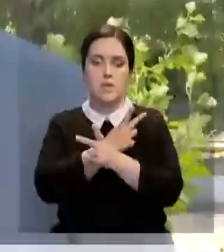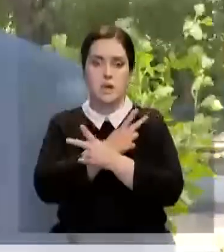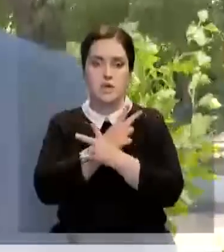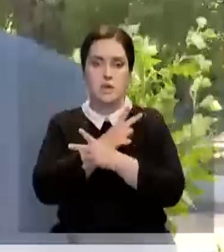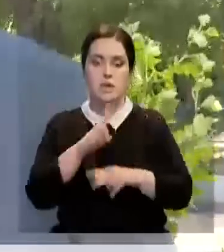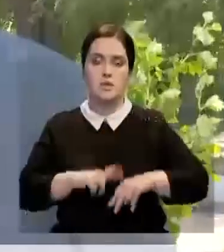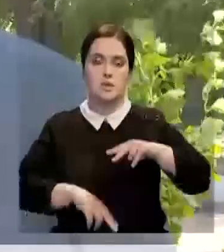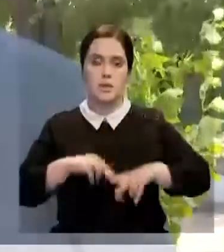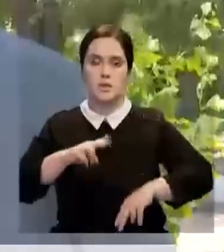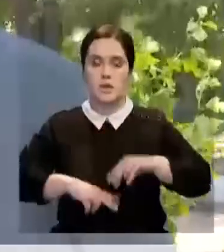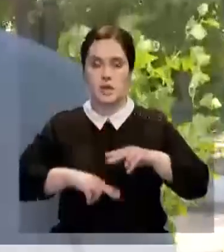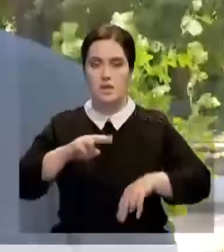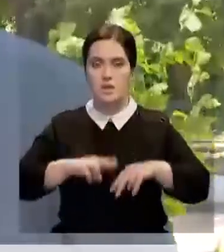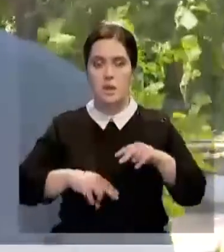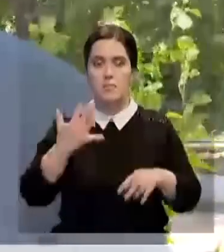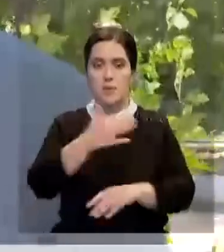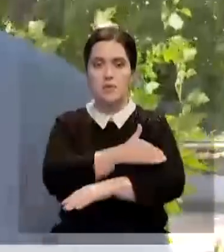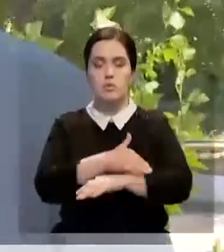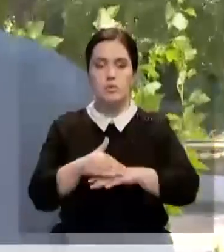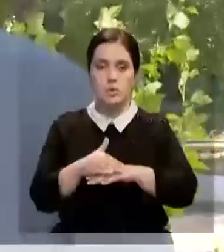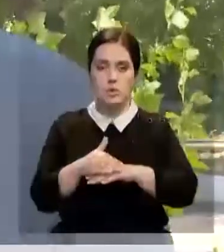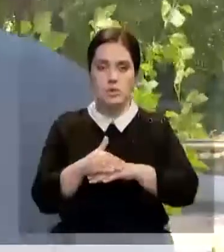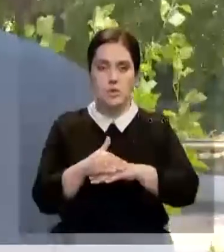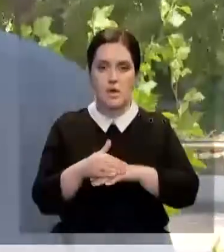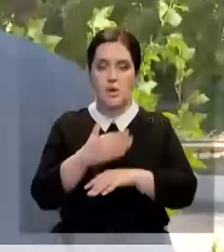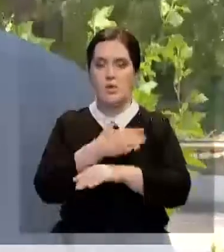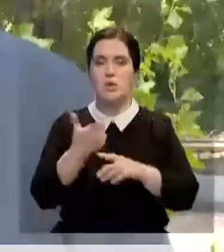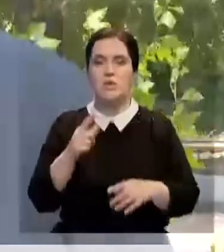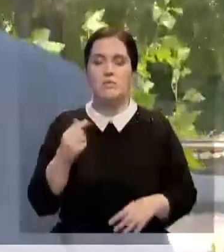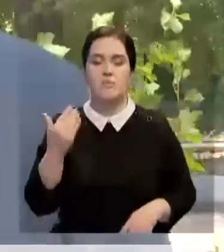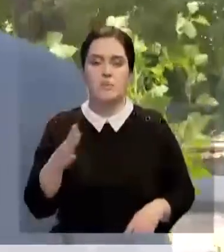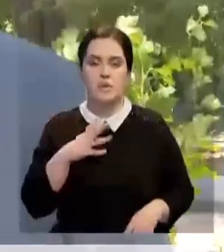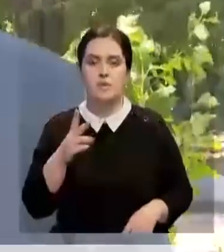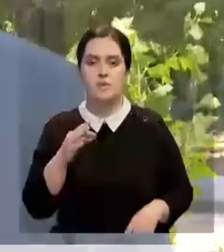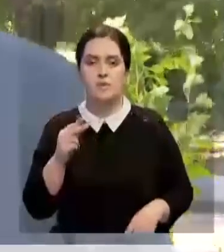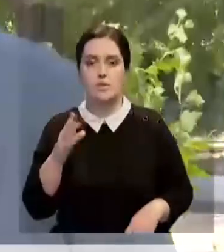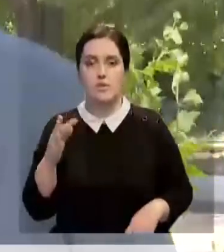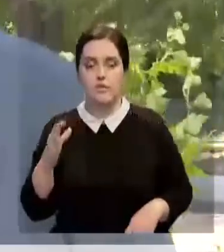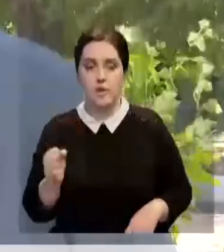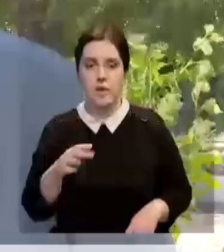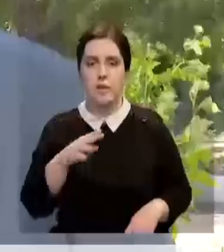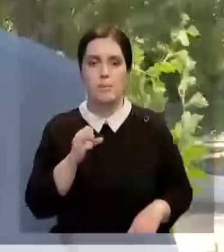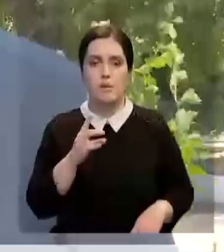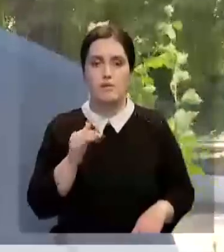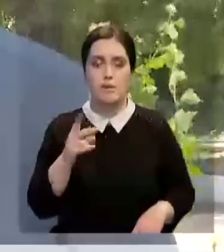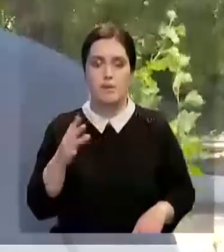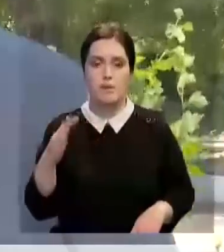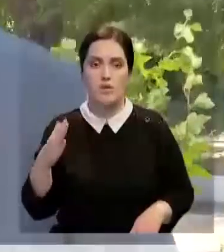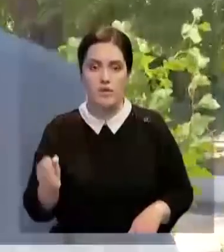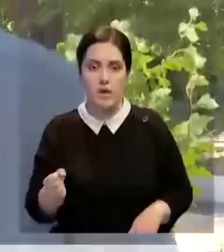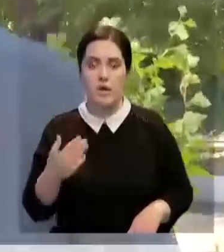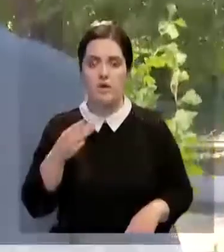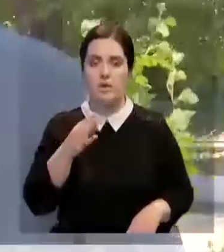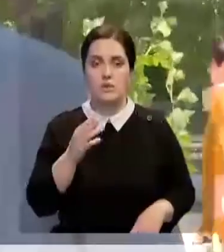строитель. Там пять улиц. Потом вот эти улицы, где вы были, Клочково, Панфилово, Байсеитово, на верху